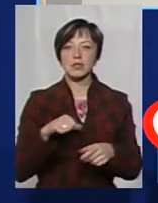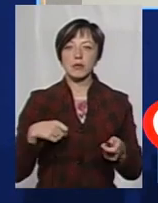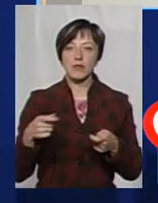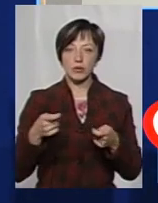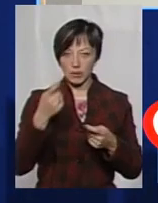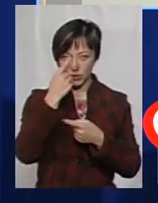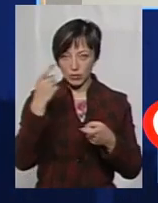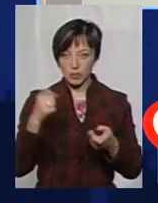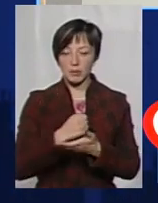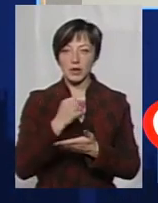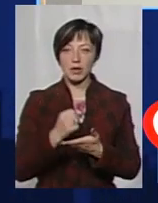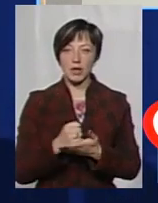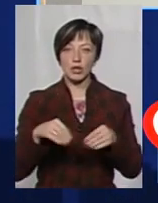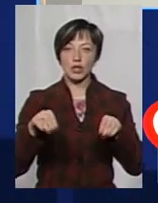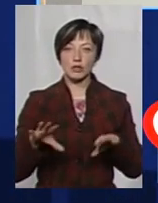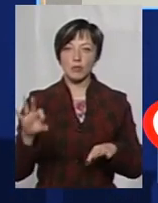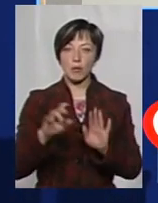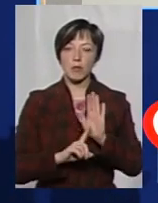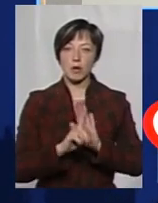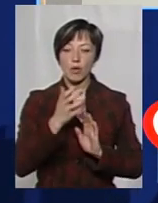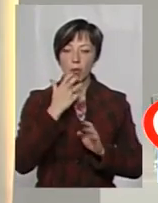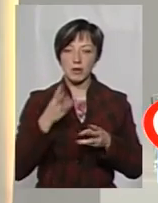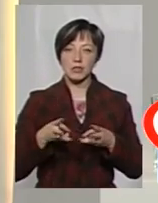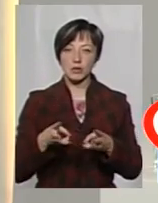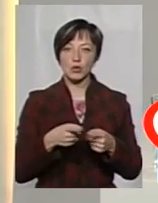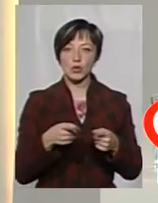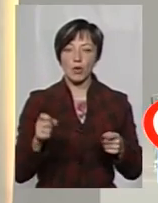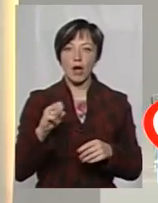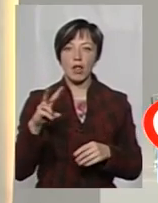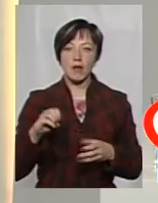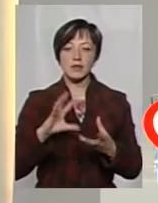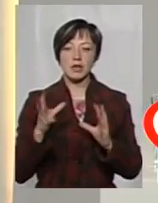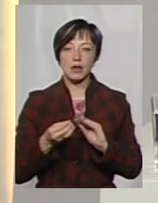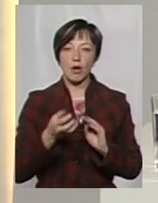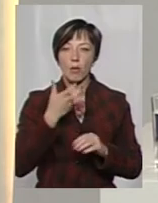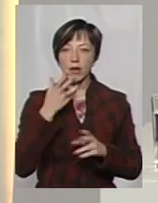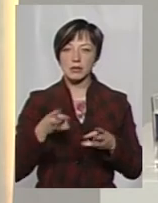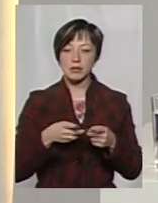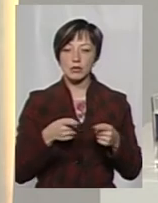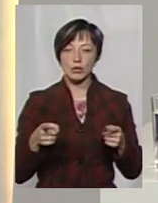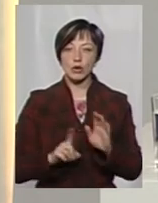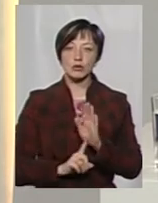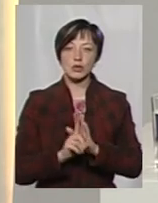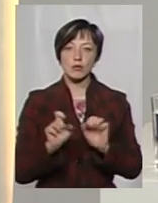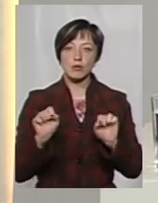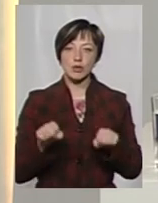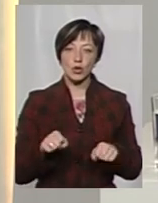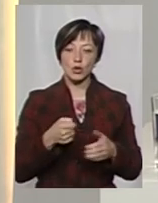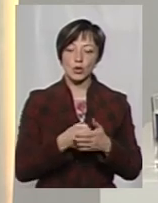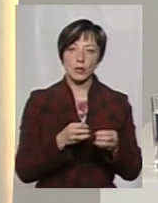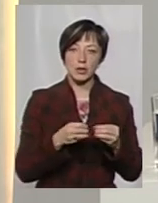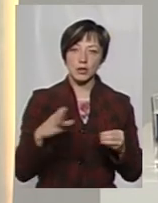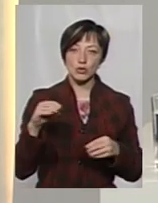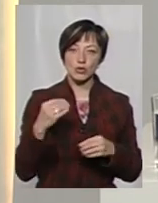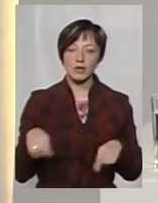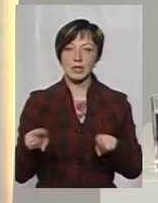наголошував на тому, що прийняли рішення про початок опального сезону. Але взагалі опальний сезон може розпочатися як і до 15